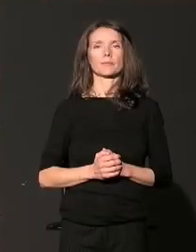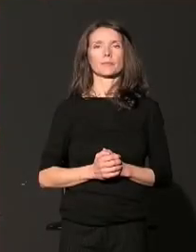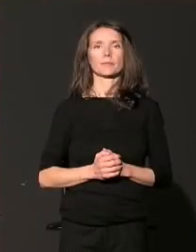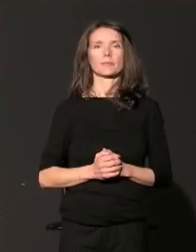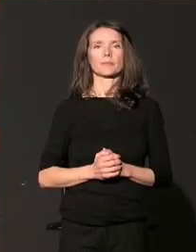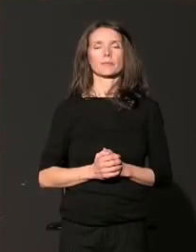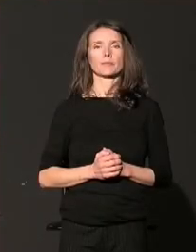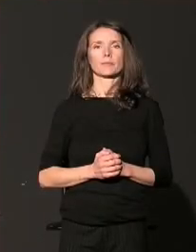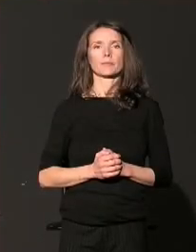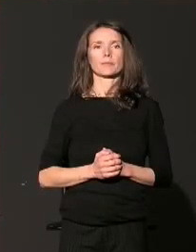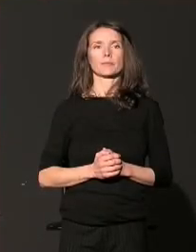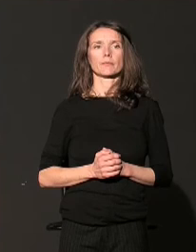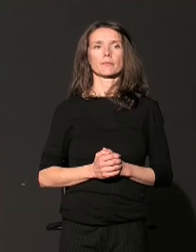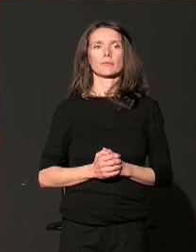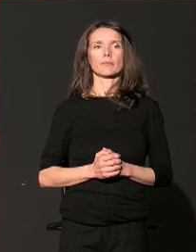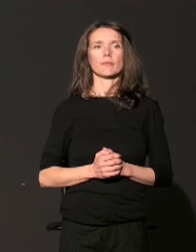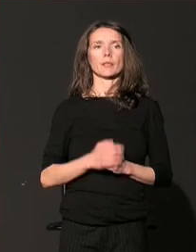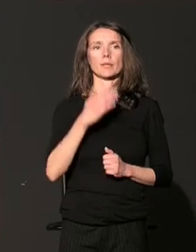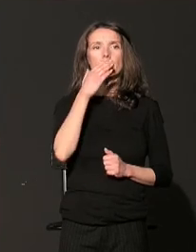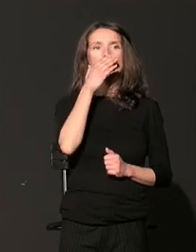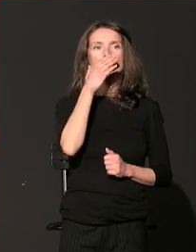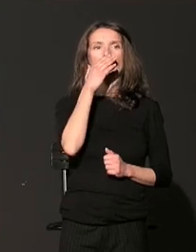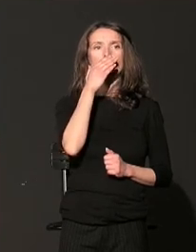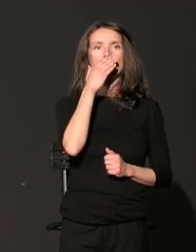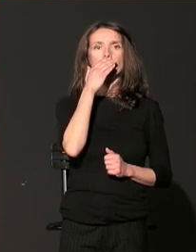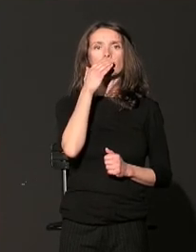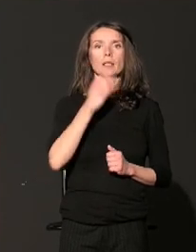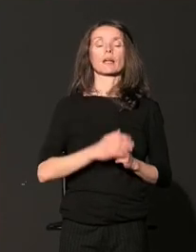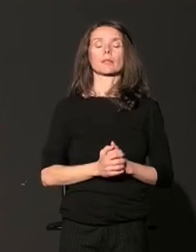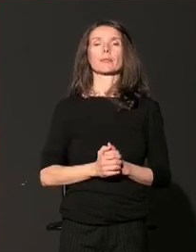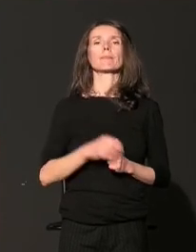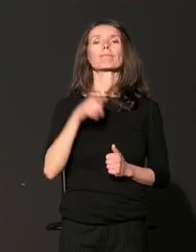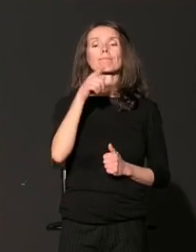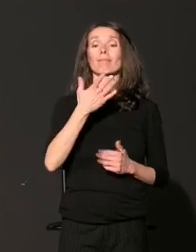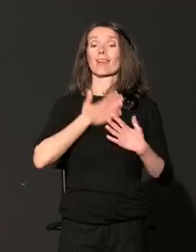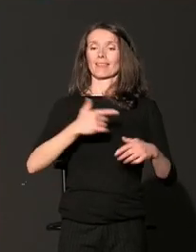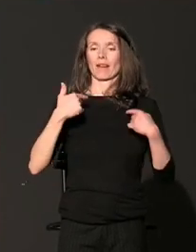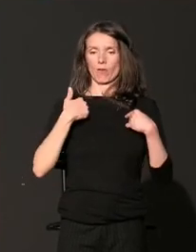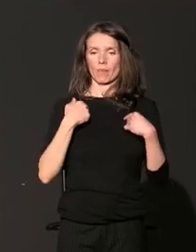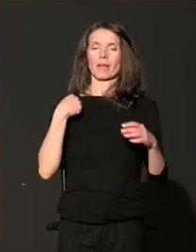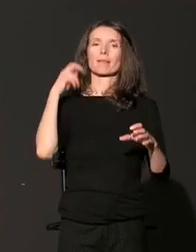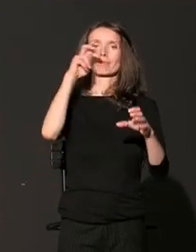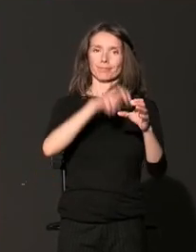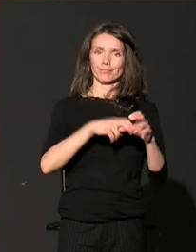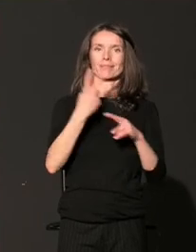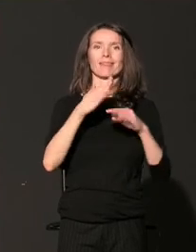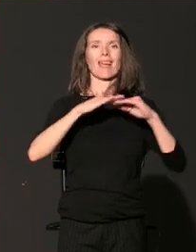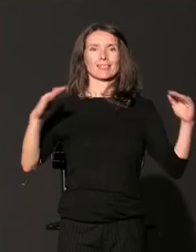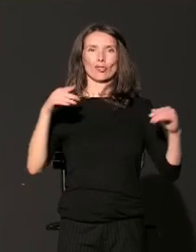I want to see more. see see care. and I